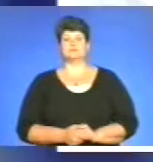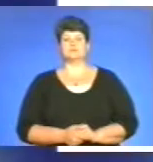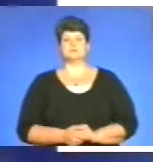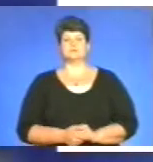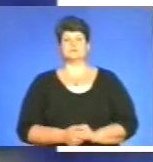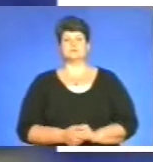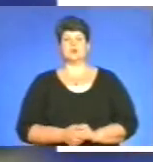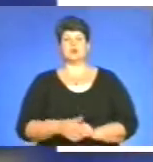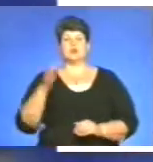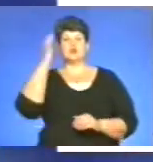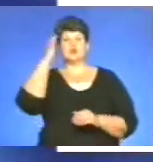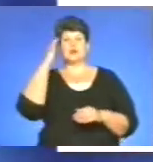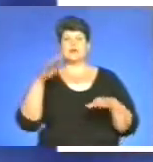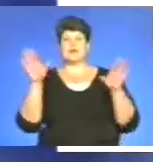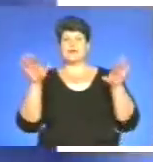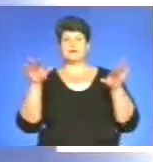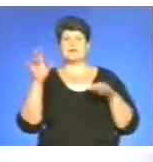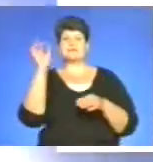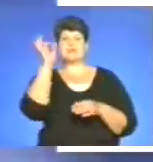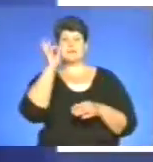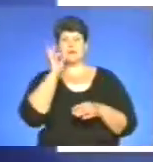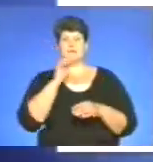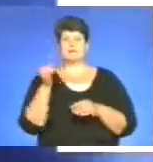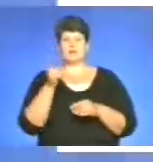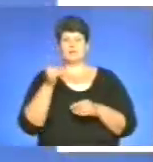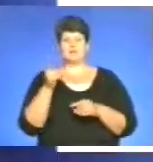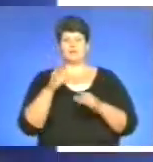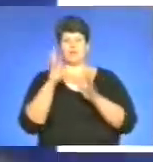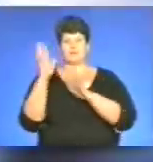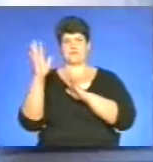Чорні лебеді з Німеччини у Тернопільському гідропарку.